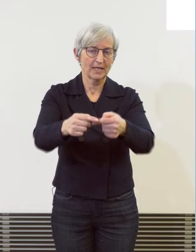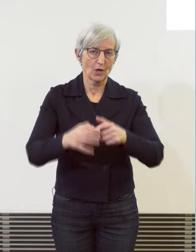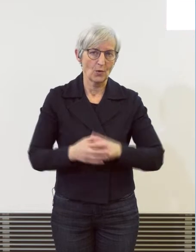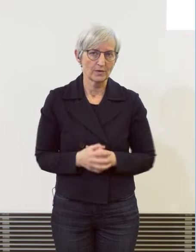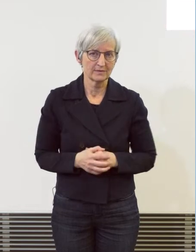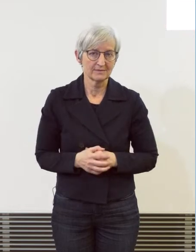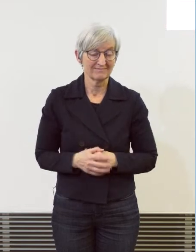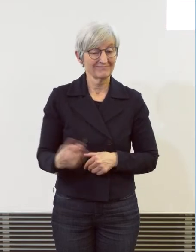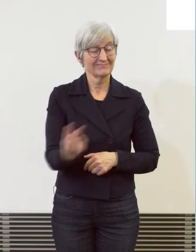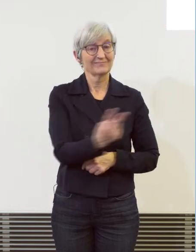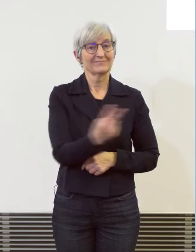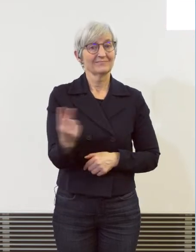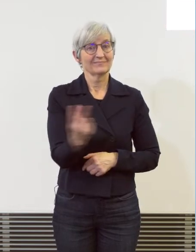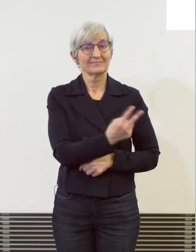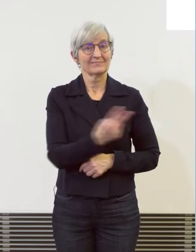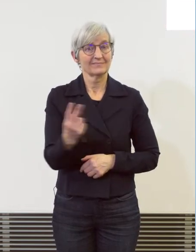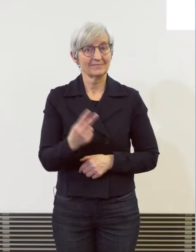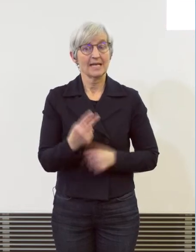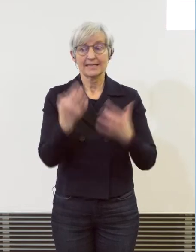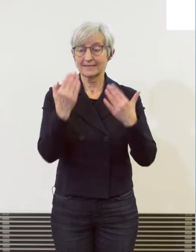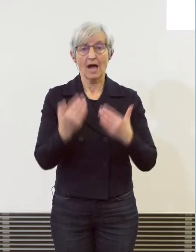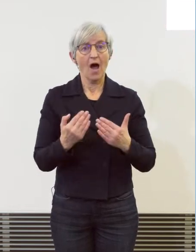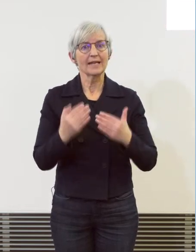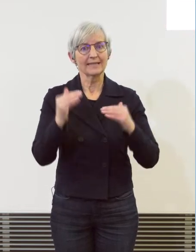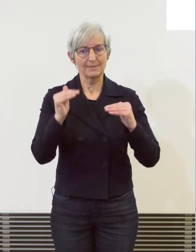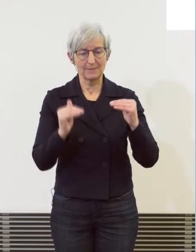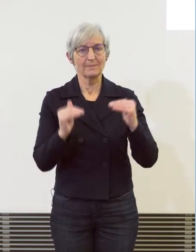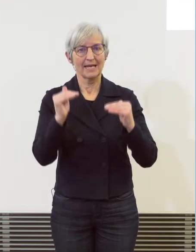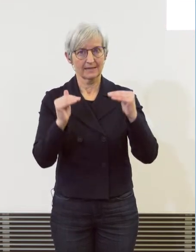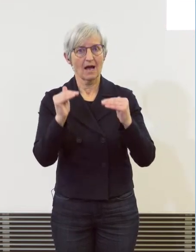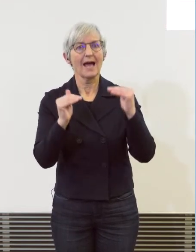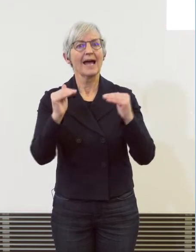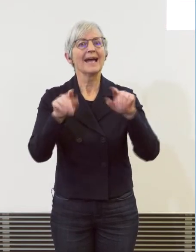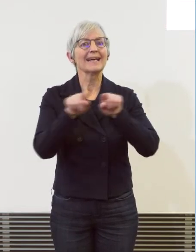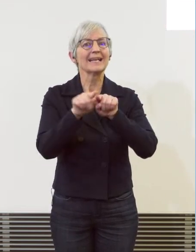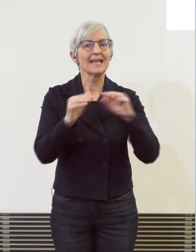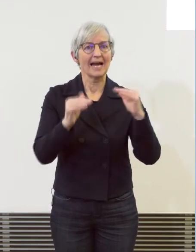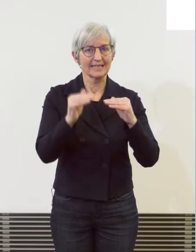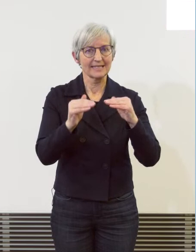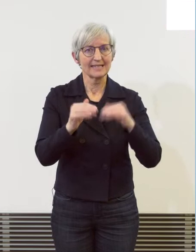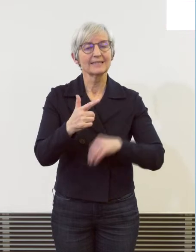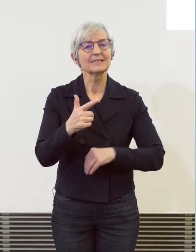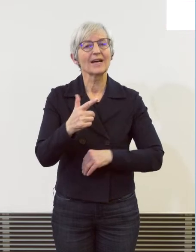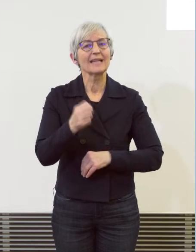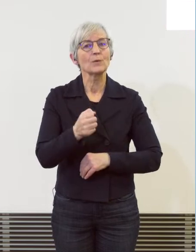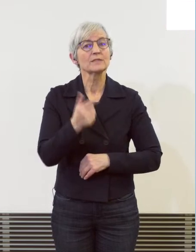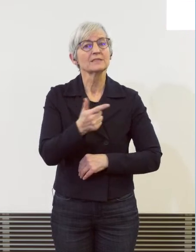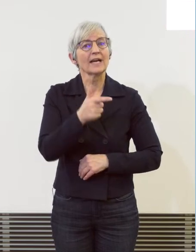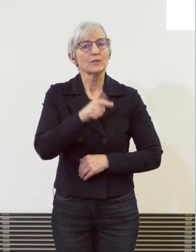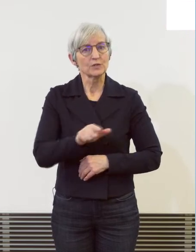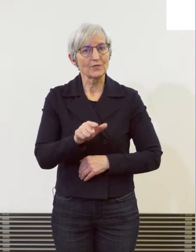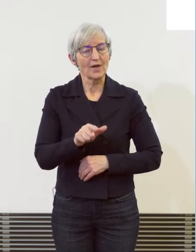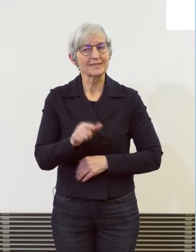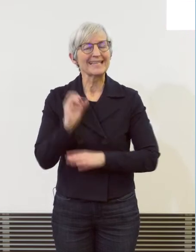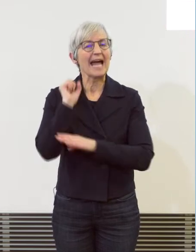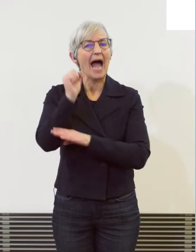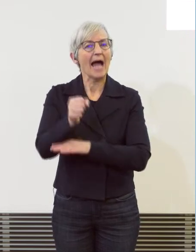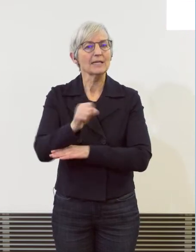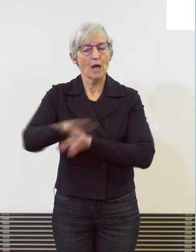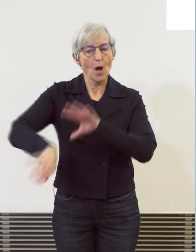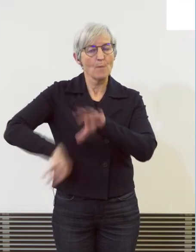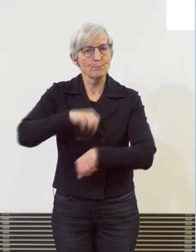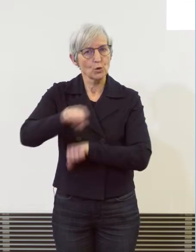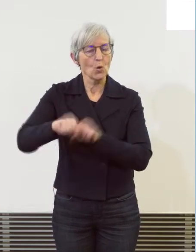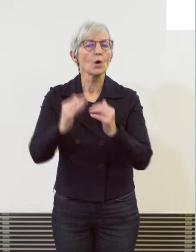gleichen sich nämlich immer mehr an. 2022 haben wir bei den Einbruchstiebstählen zwar einen Anstieg und gut 20